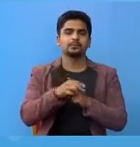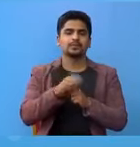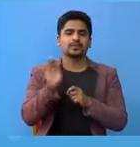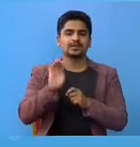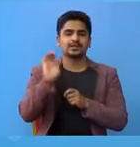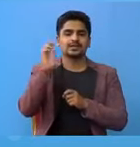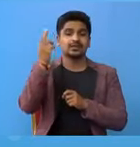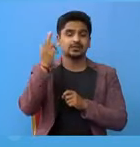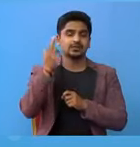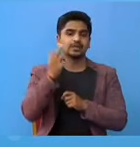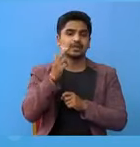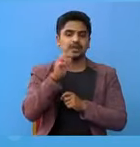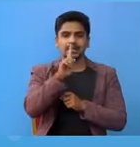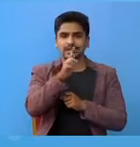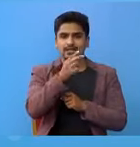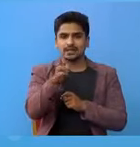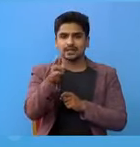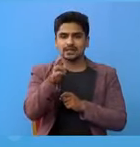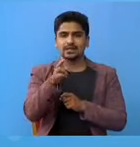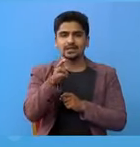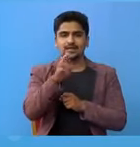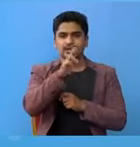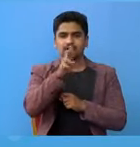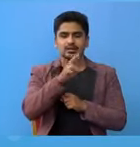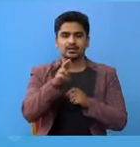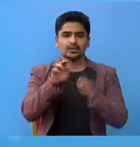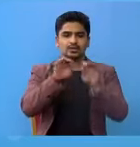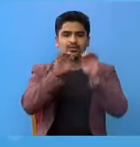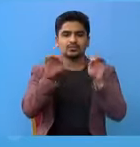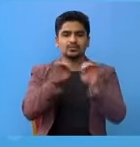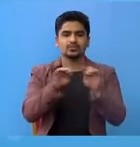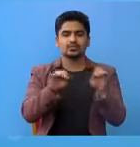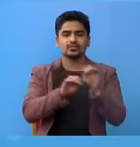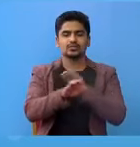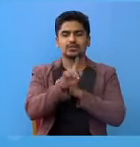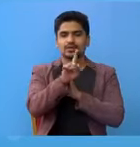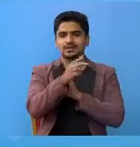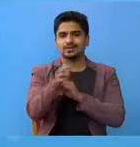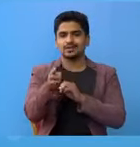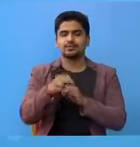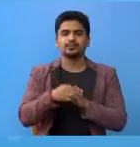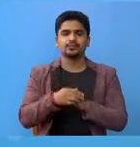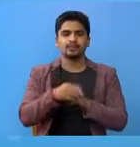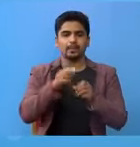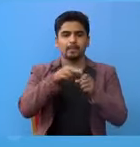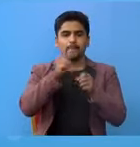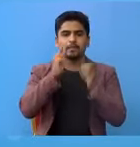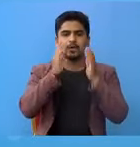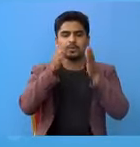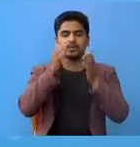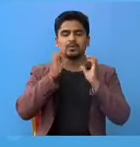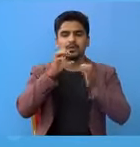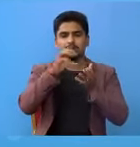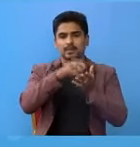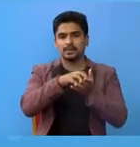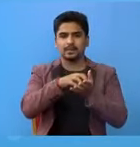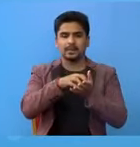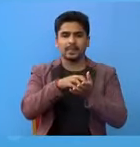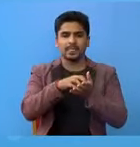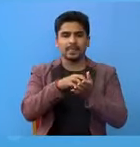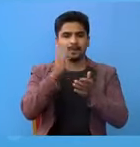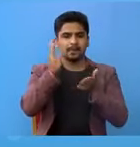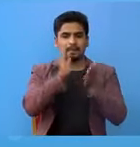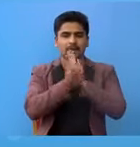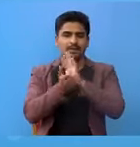सिंदुली का 1 जना, रसुन्शरी का 1 जना उन्होंच परत्पूर अस्वताल पर्योग साला भरत्पूर मा,